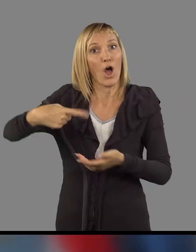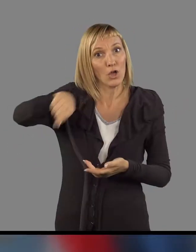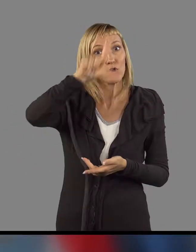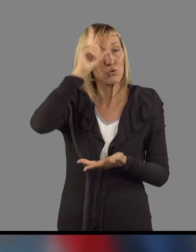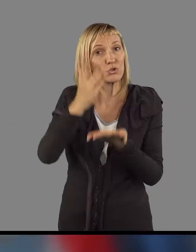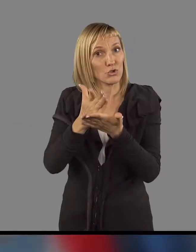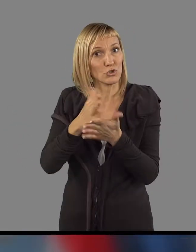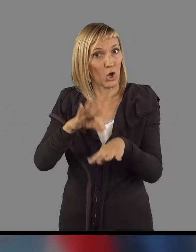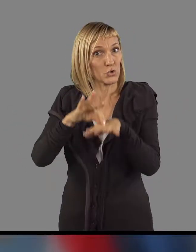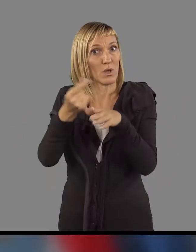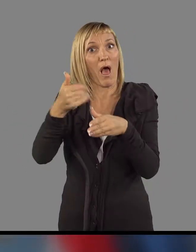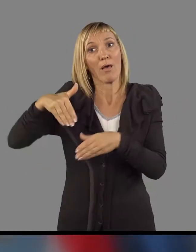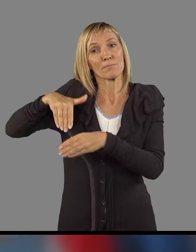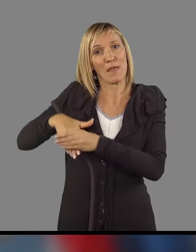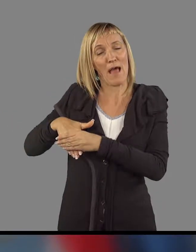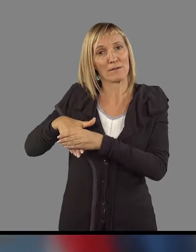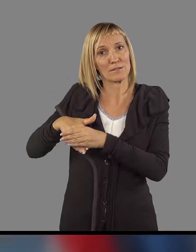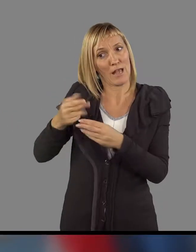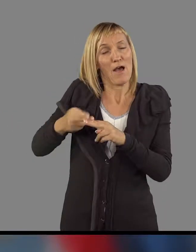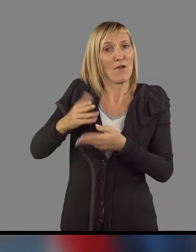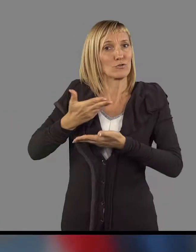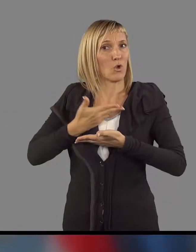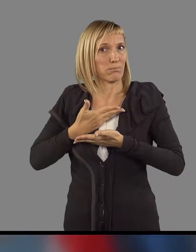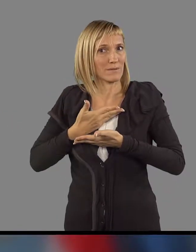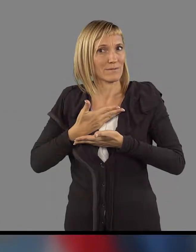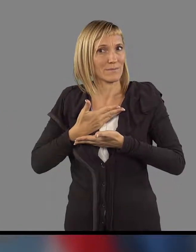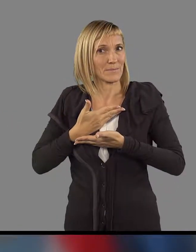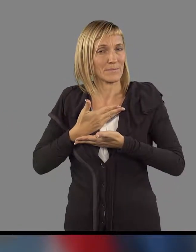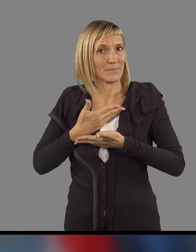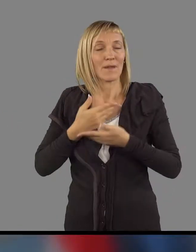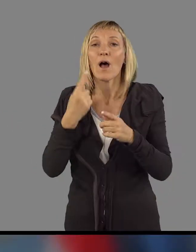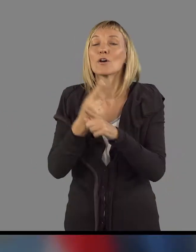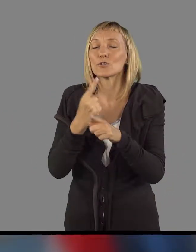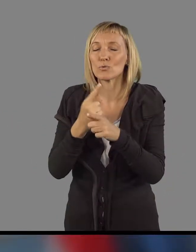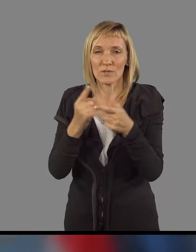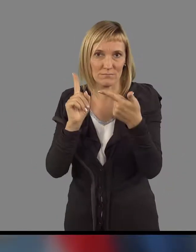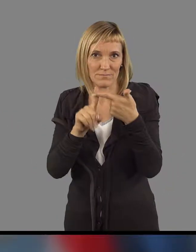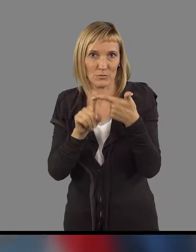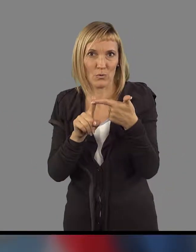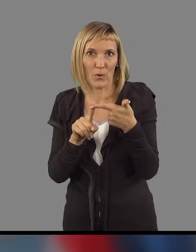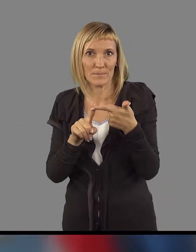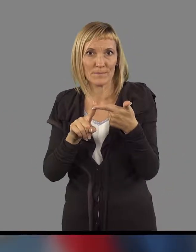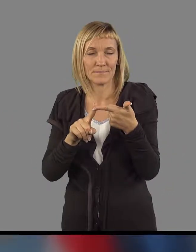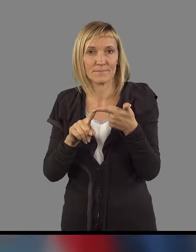čutili v denarnicah neposredno. Potem seveda tudi